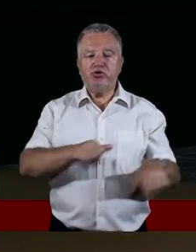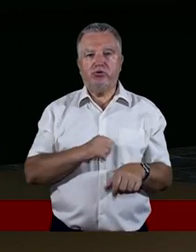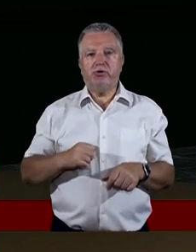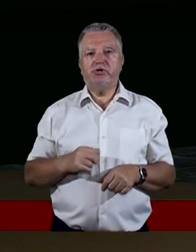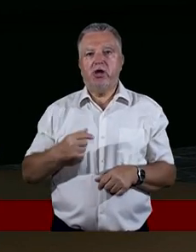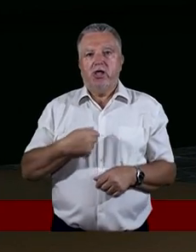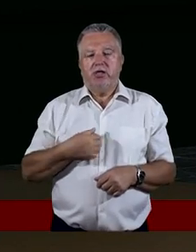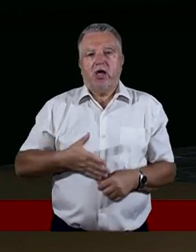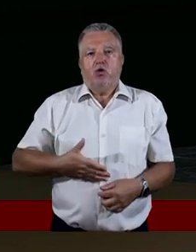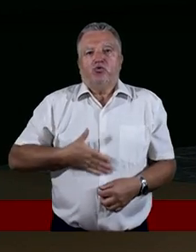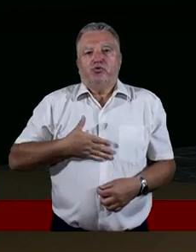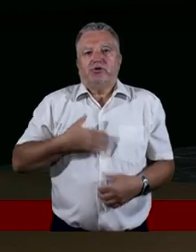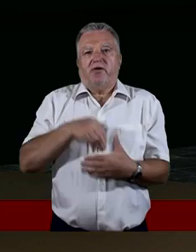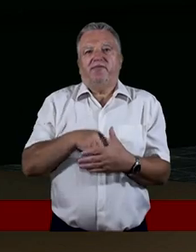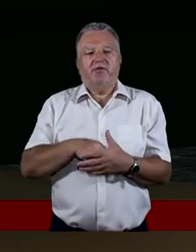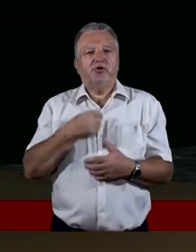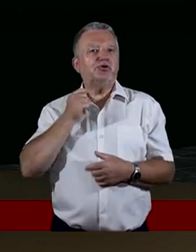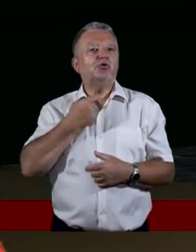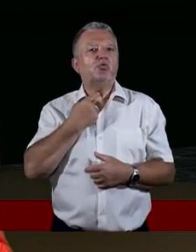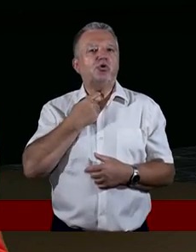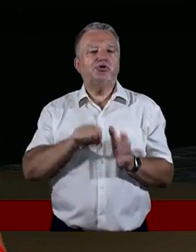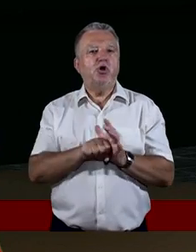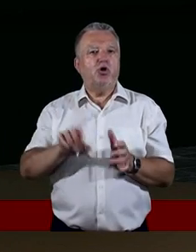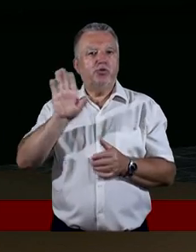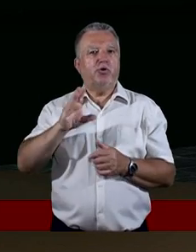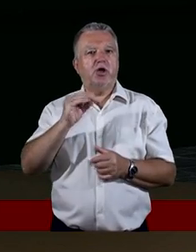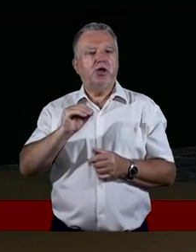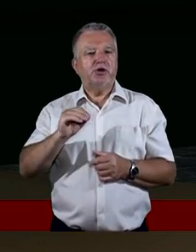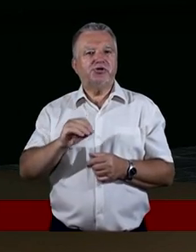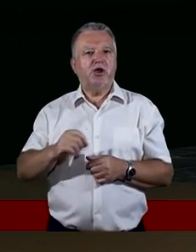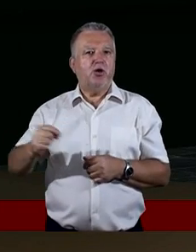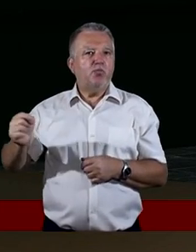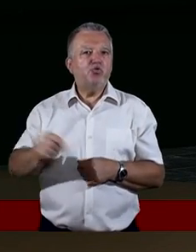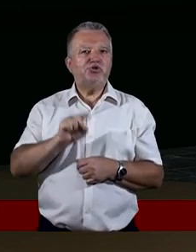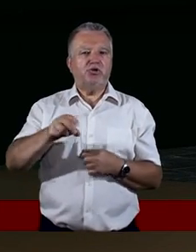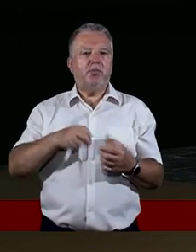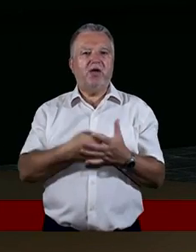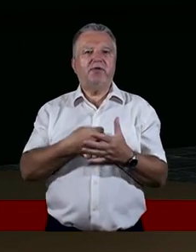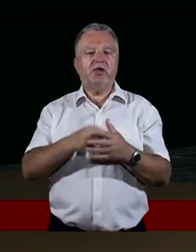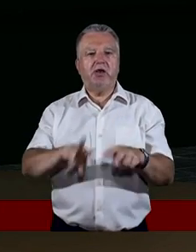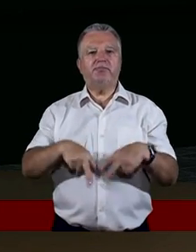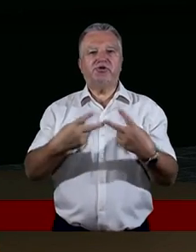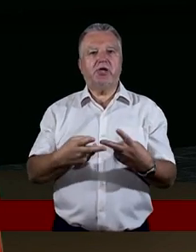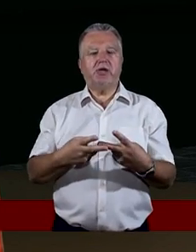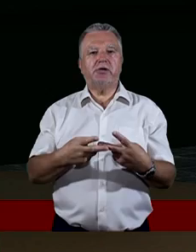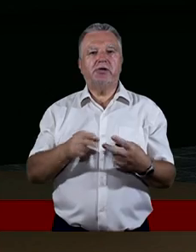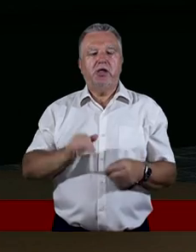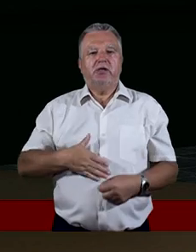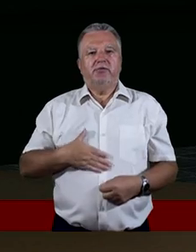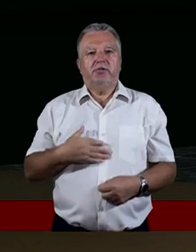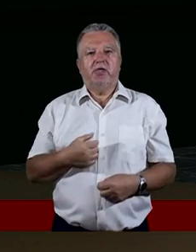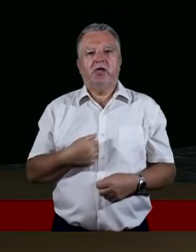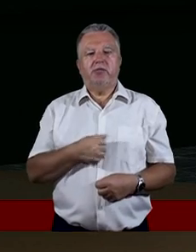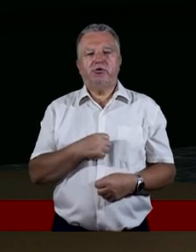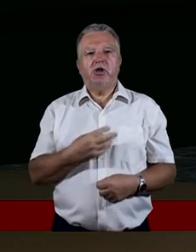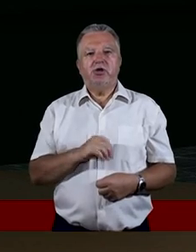usłyszałam taki wewnętrzny głos od Boga, że muszę tą Ewangelię przekazać. I wydaje mi się,